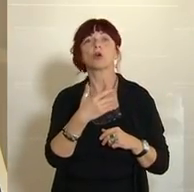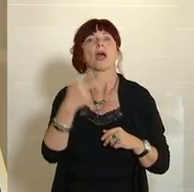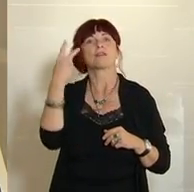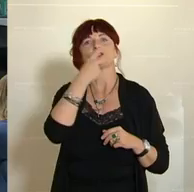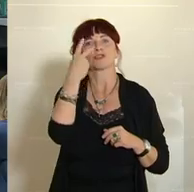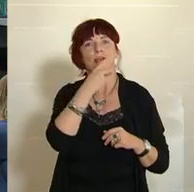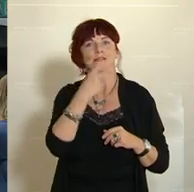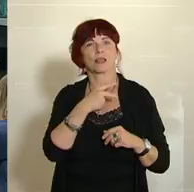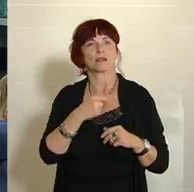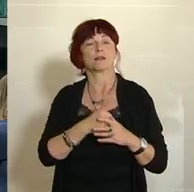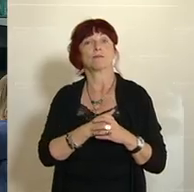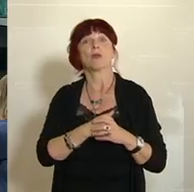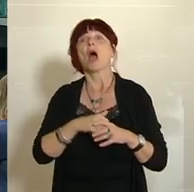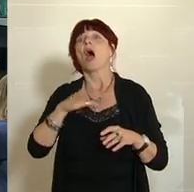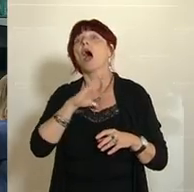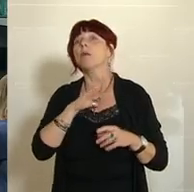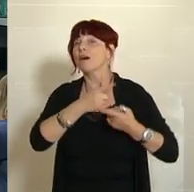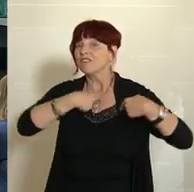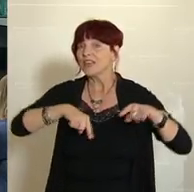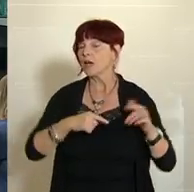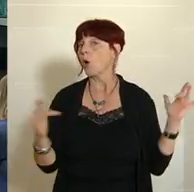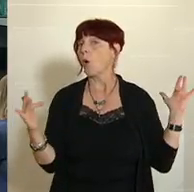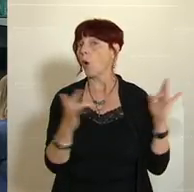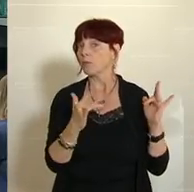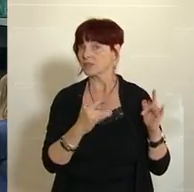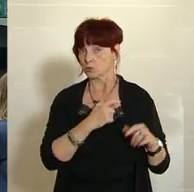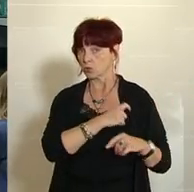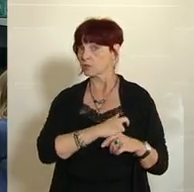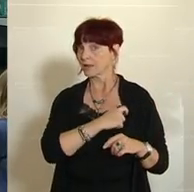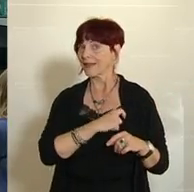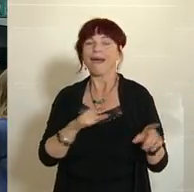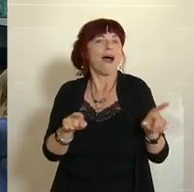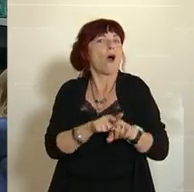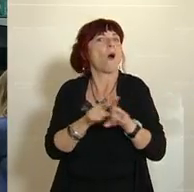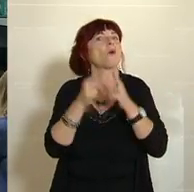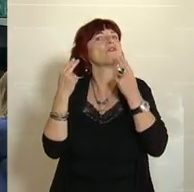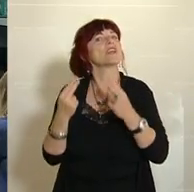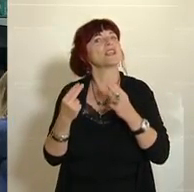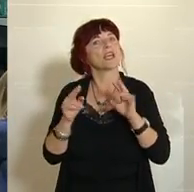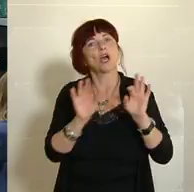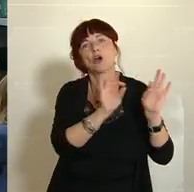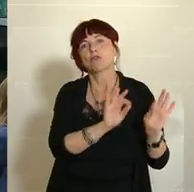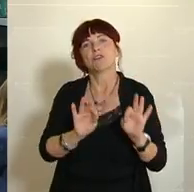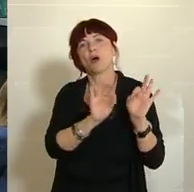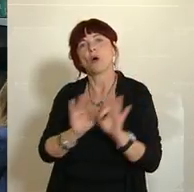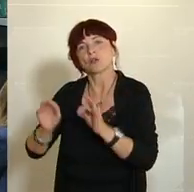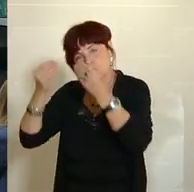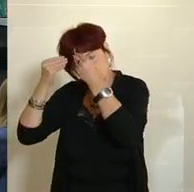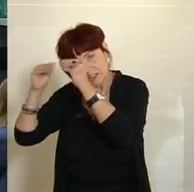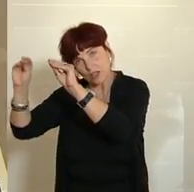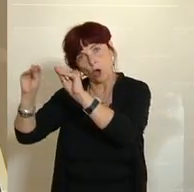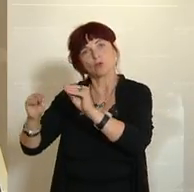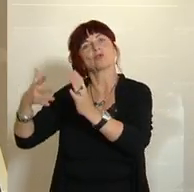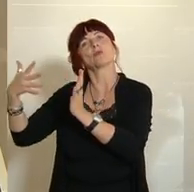Aber genauso wichtig wäre es uns, geschlossen als Opposition, dass diese Verordnung zur Vertrauenswürdigkeitsprüfung durch den Hauptausschuss des Parlaments